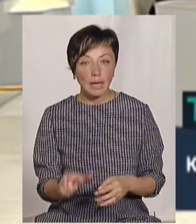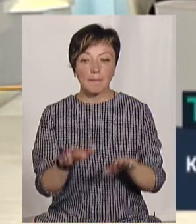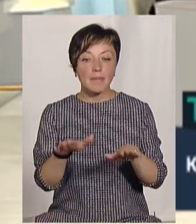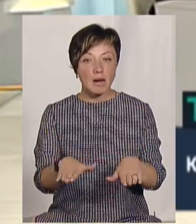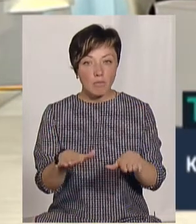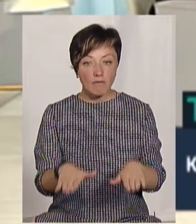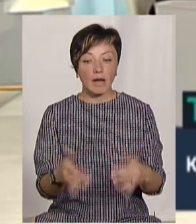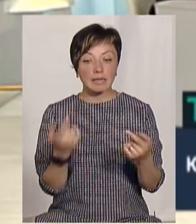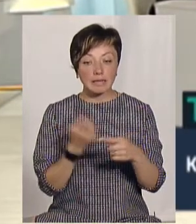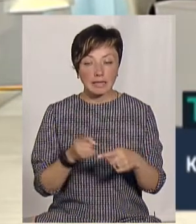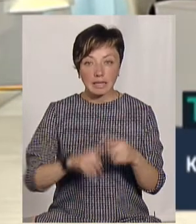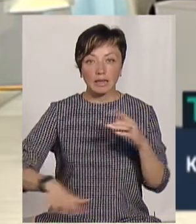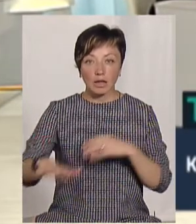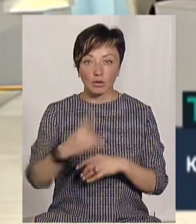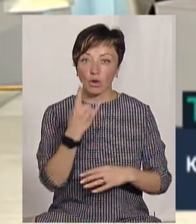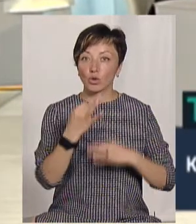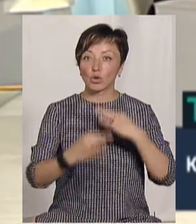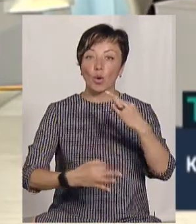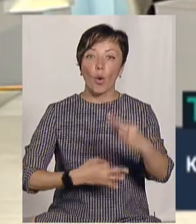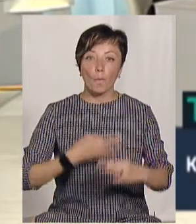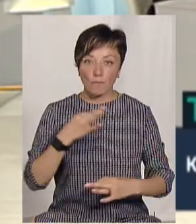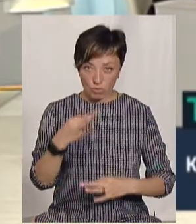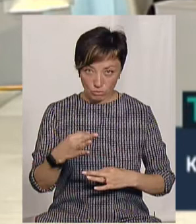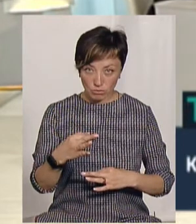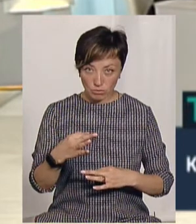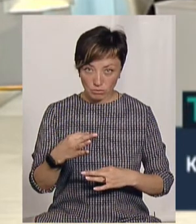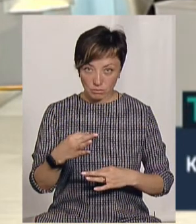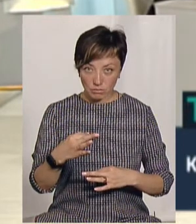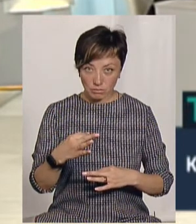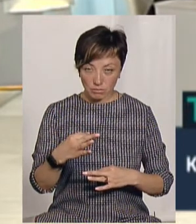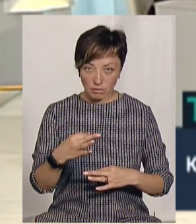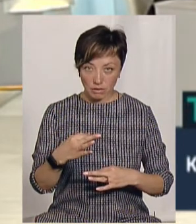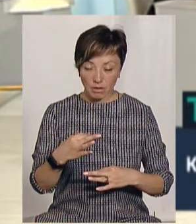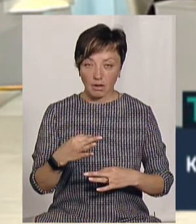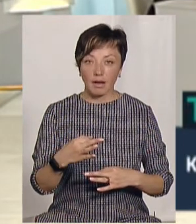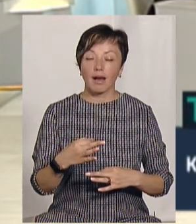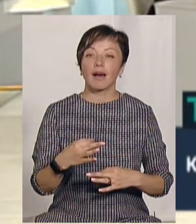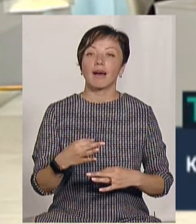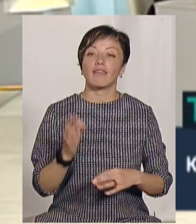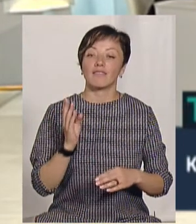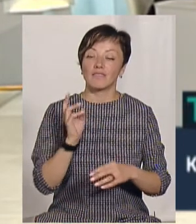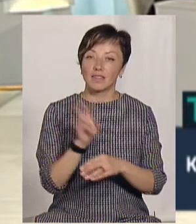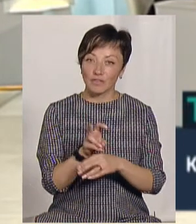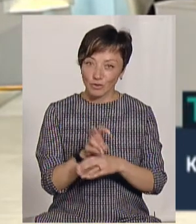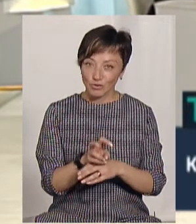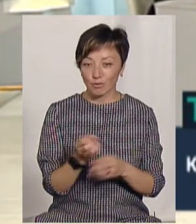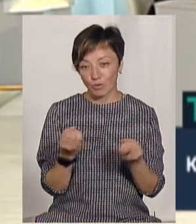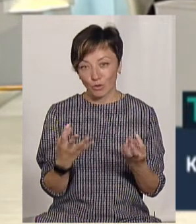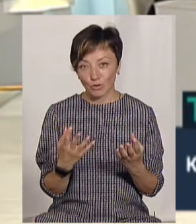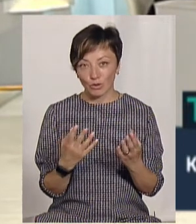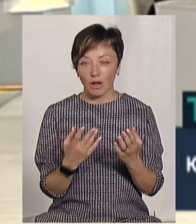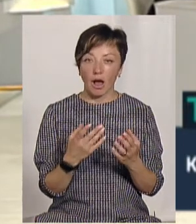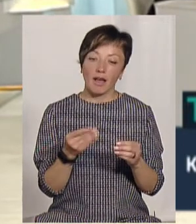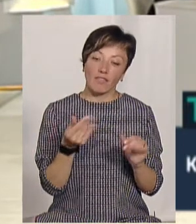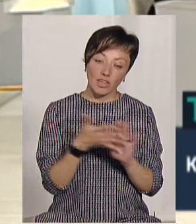перебуває на даній території мінімум добу. Це вже був не турист, бо він заїхав і поїхав. Це відвідувач? Це відвідувач. І